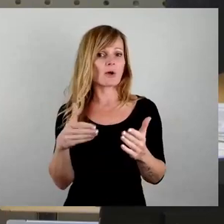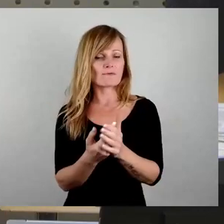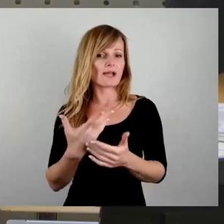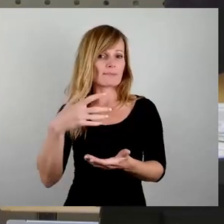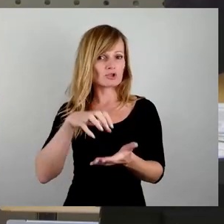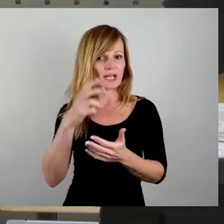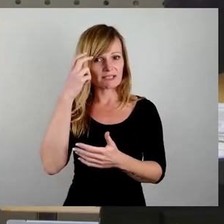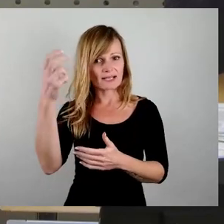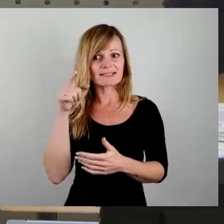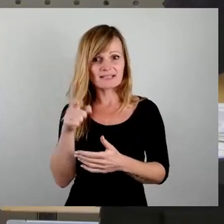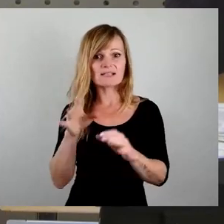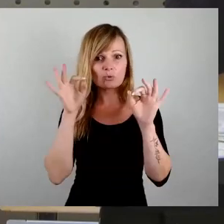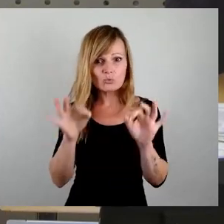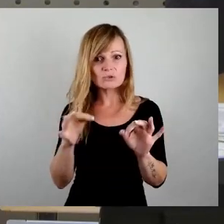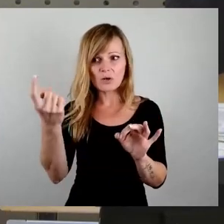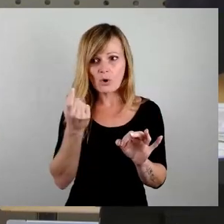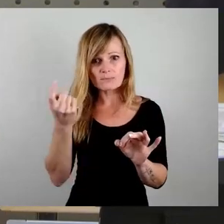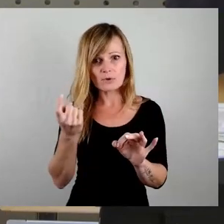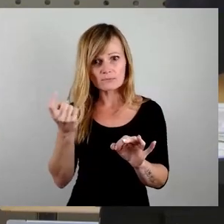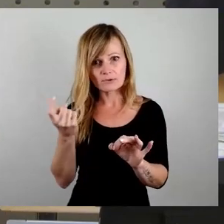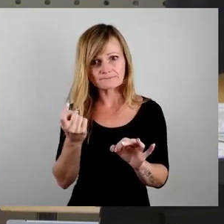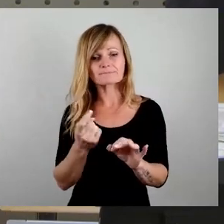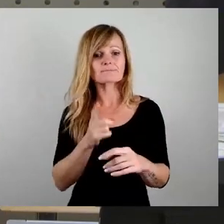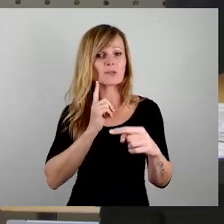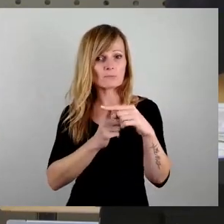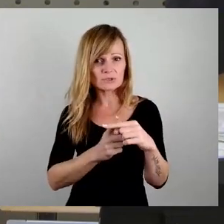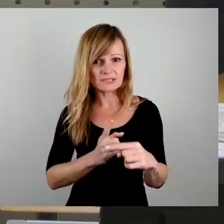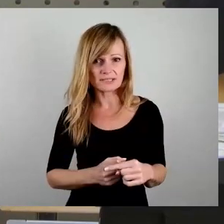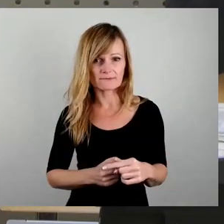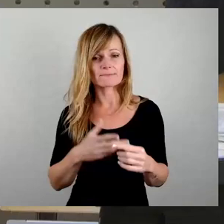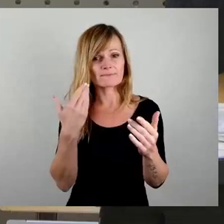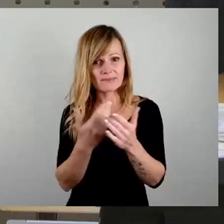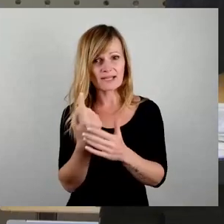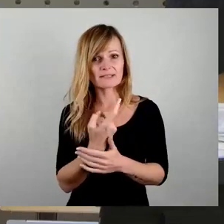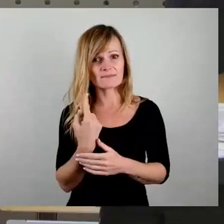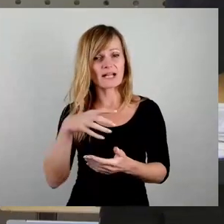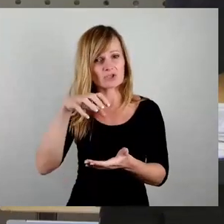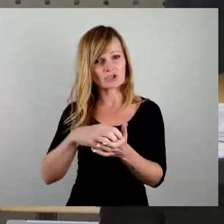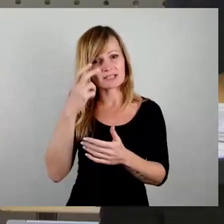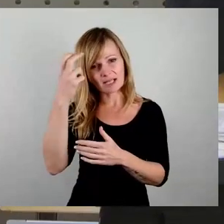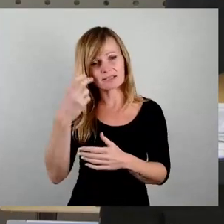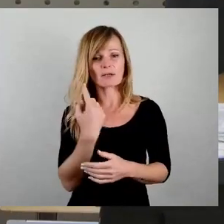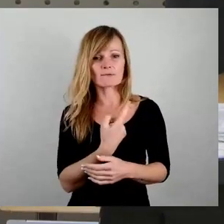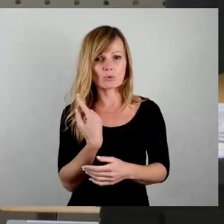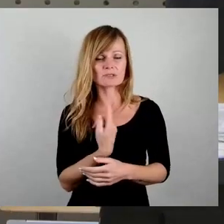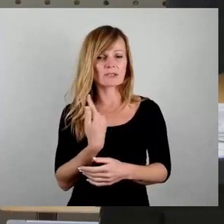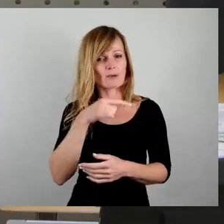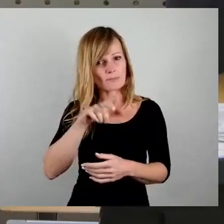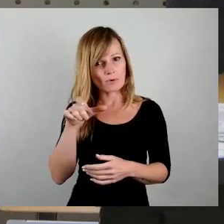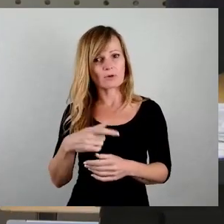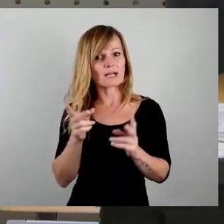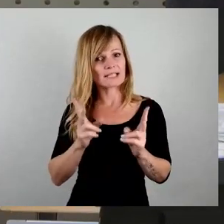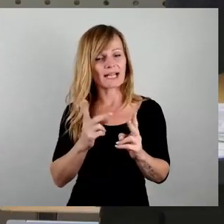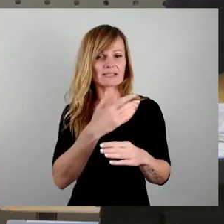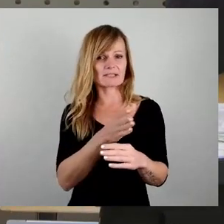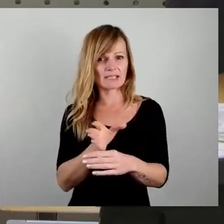was da an guten kommt, an positiven, das müssen wir als Stadtrat für unsere Bürgerinnen und Bürger gerecht verteilen. Wir